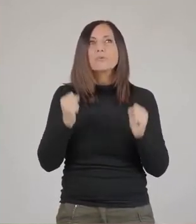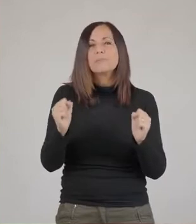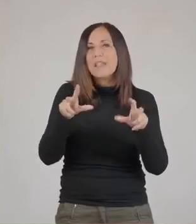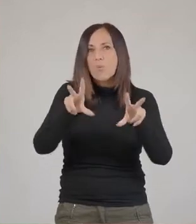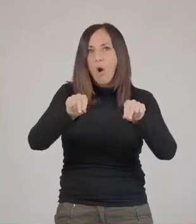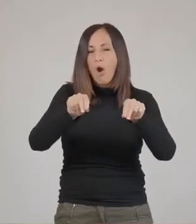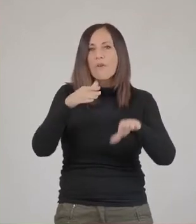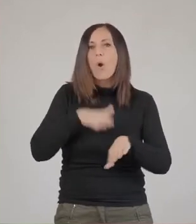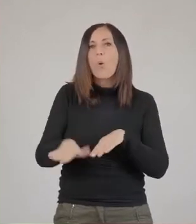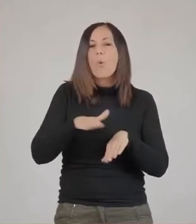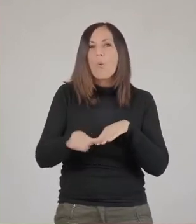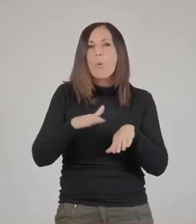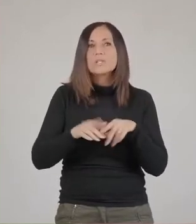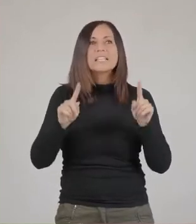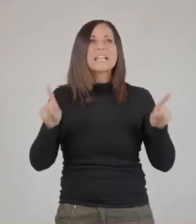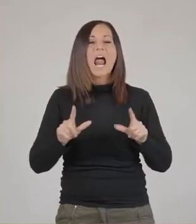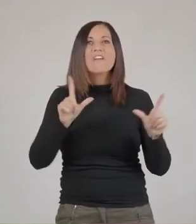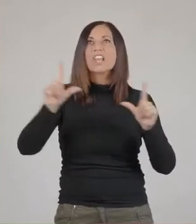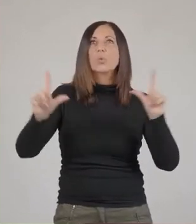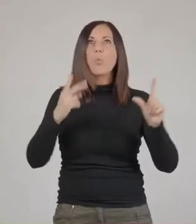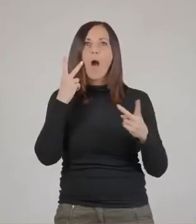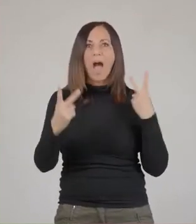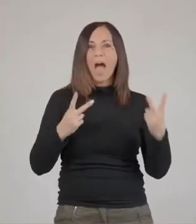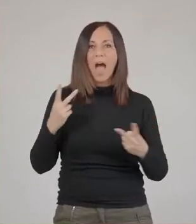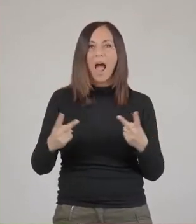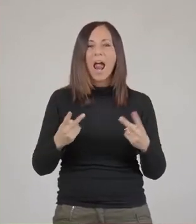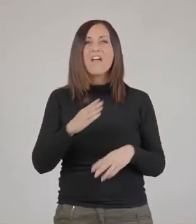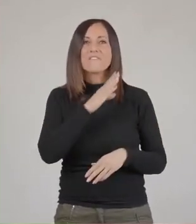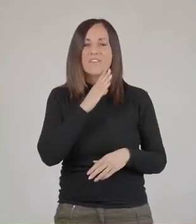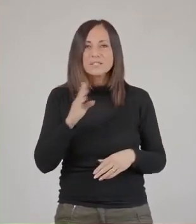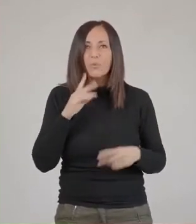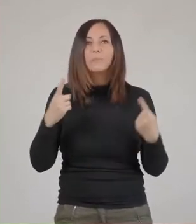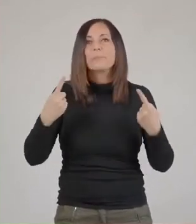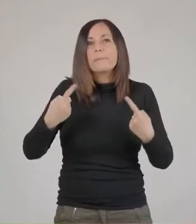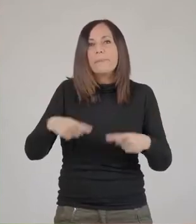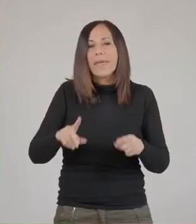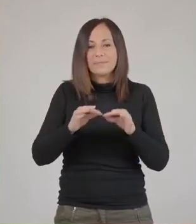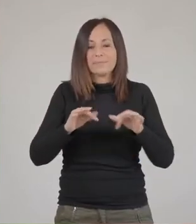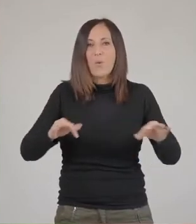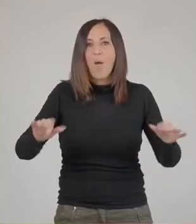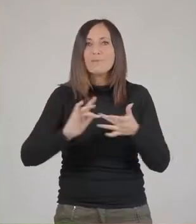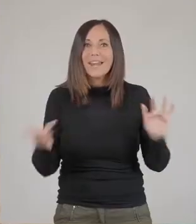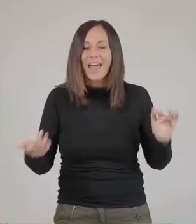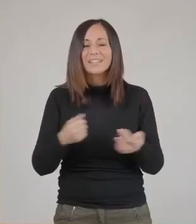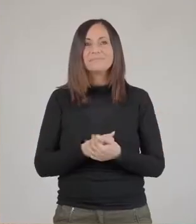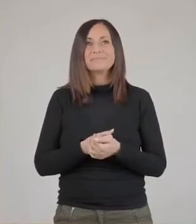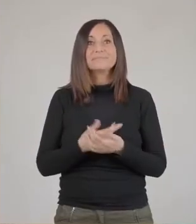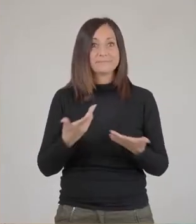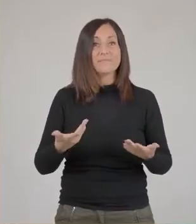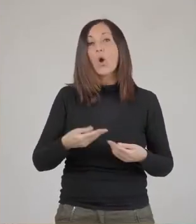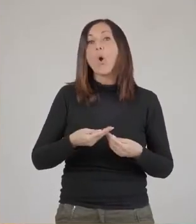possibilità di utilizzo delle sale virtuali di Facebook per fare dei webinar. Quindi